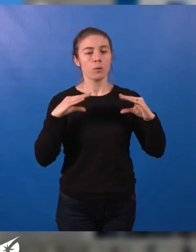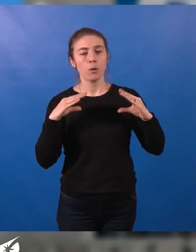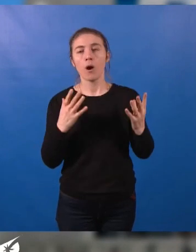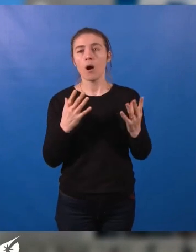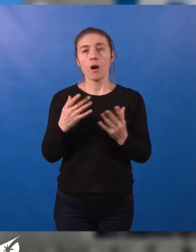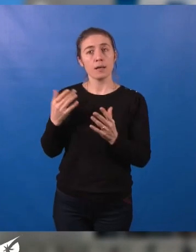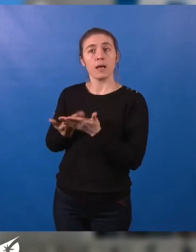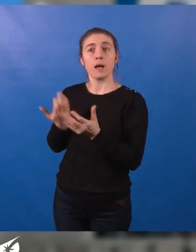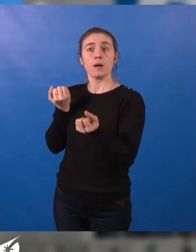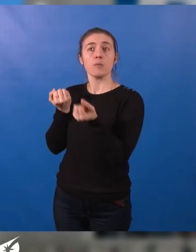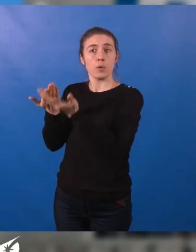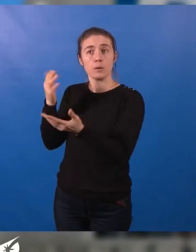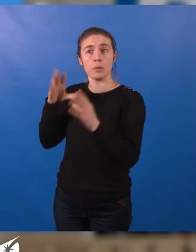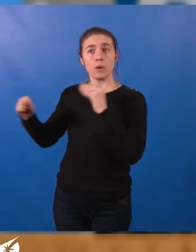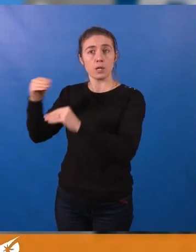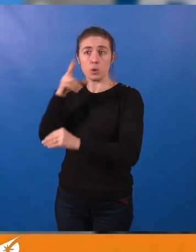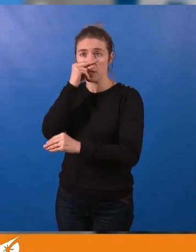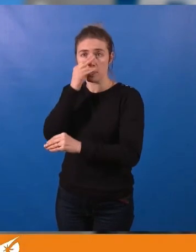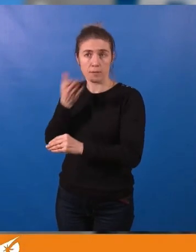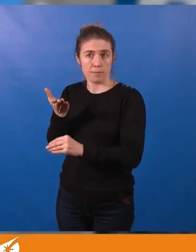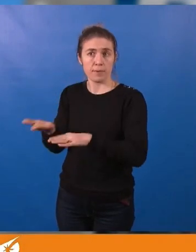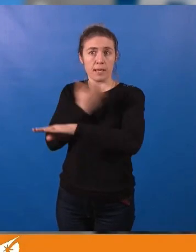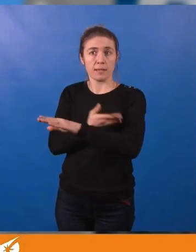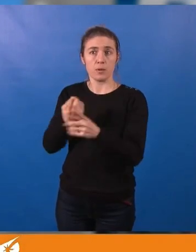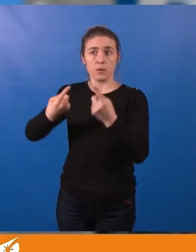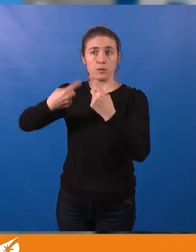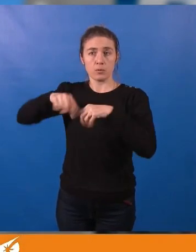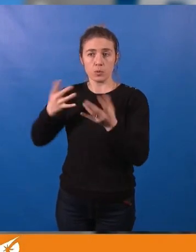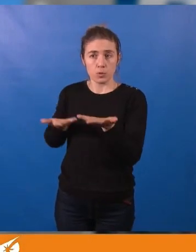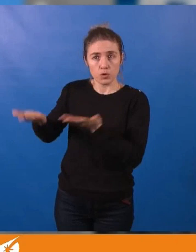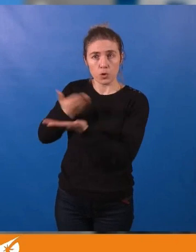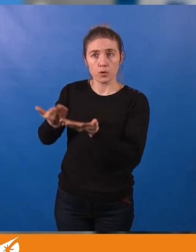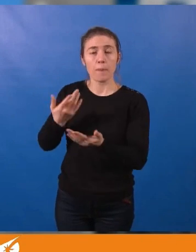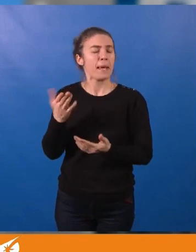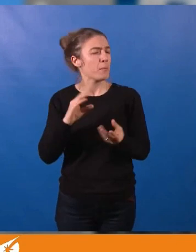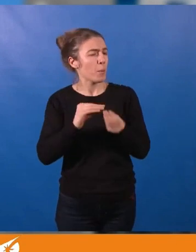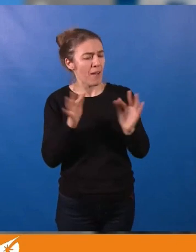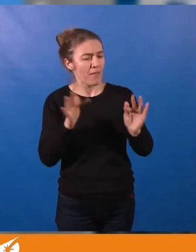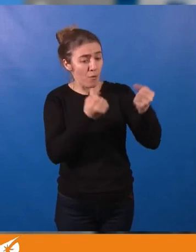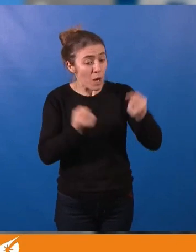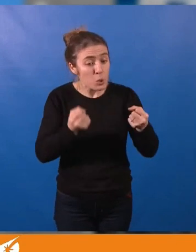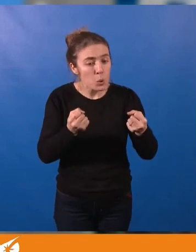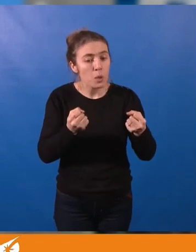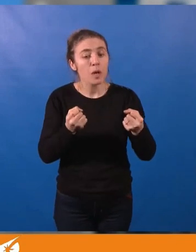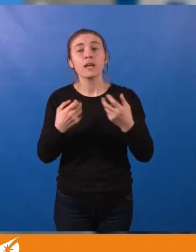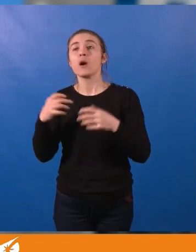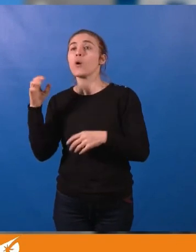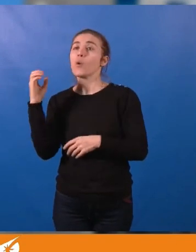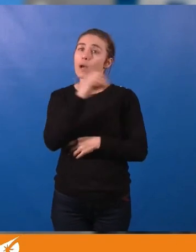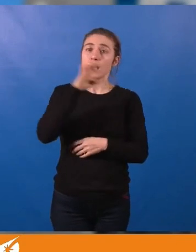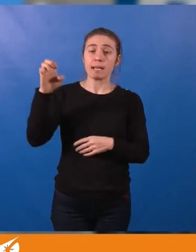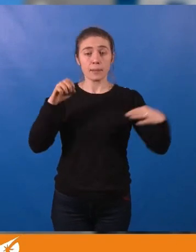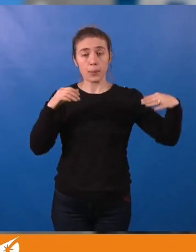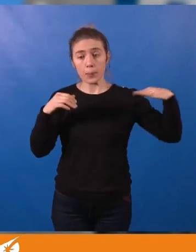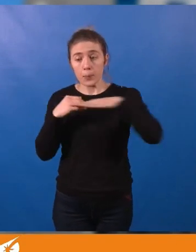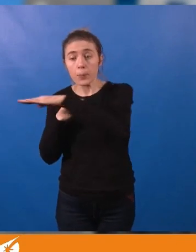préalable. L'inquiétude évidente concerne la place des voitures, que ce soit pour se déplacer d'Est en Ouest ou pour se